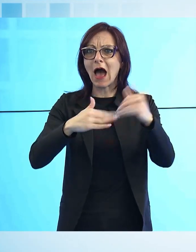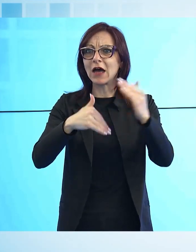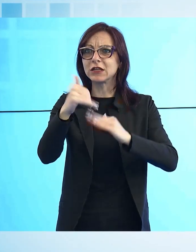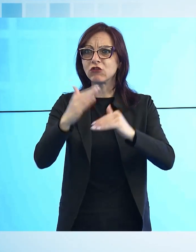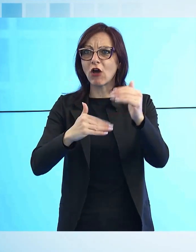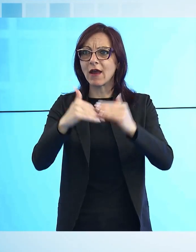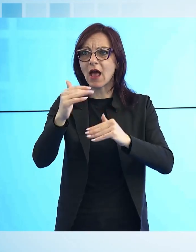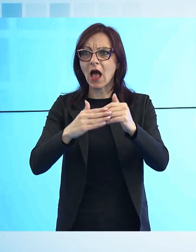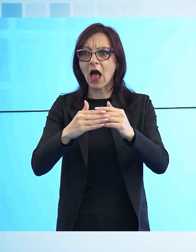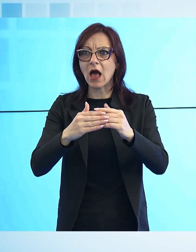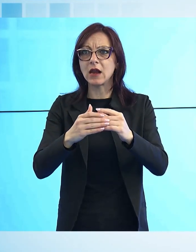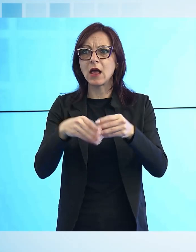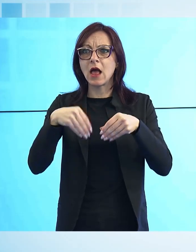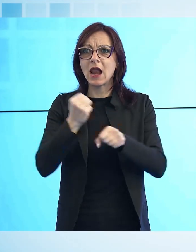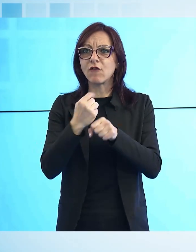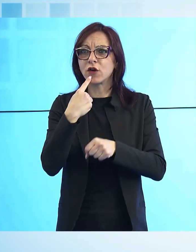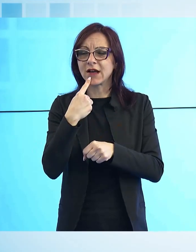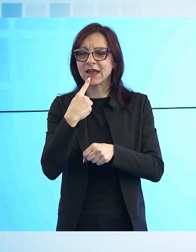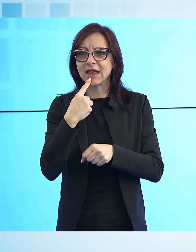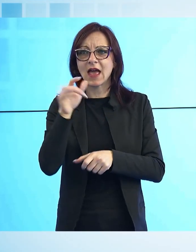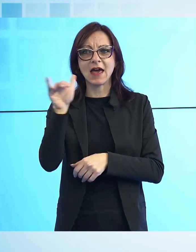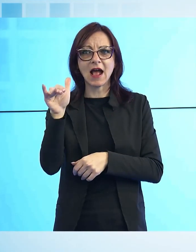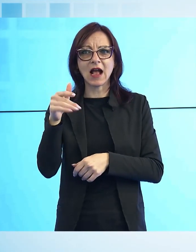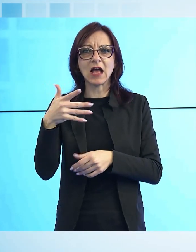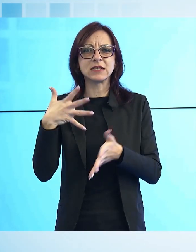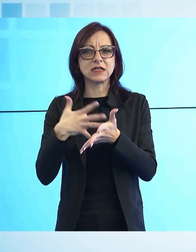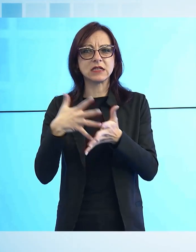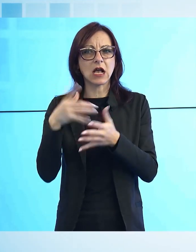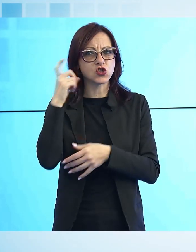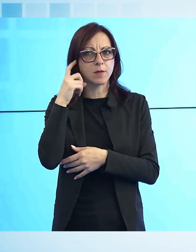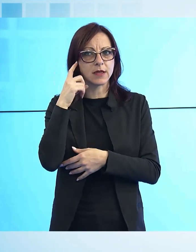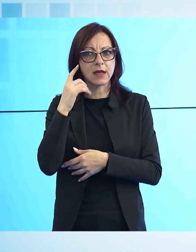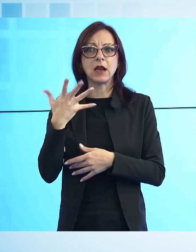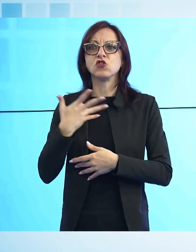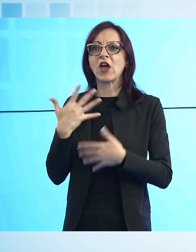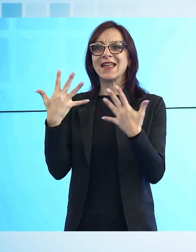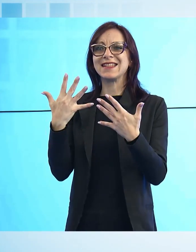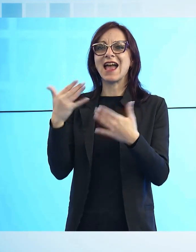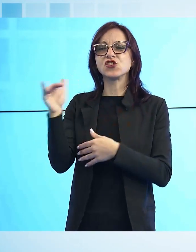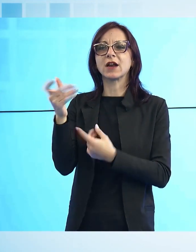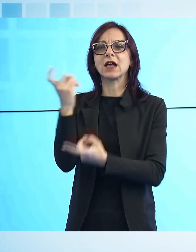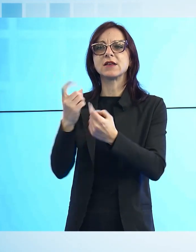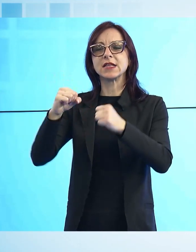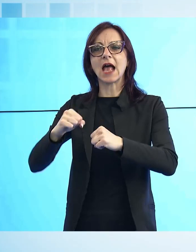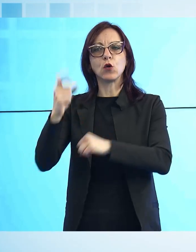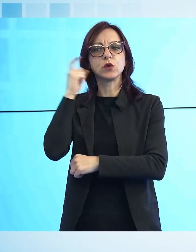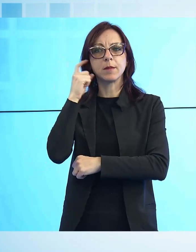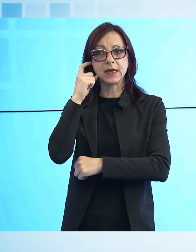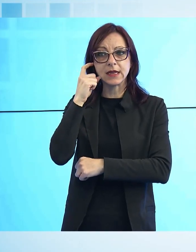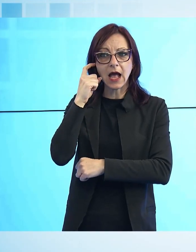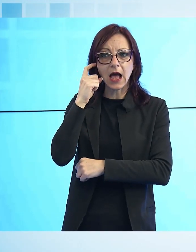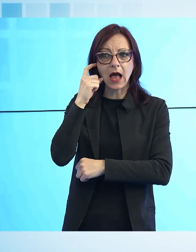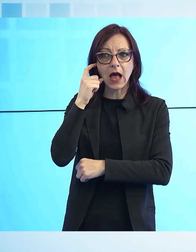disagio mentale. Noi si lavora con ragazzi della salute mentale. Sono circa una decina di ragazzi, tra ragazzi e ragazze volontari.